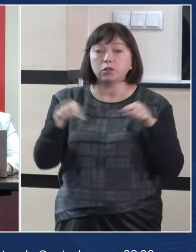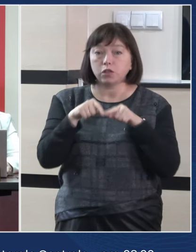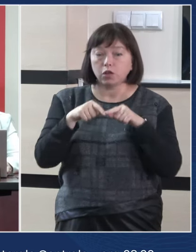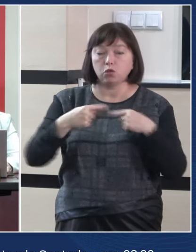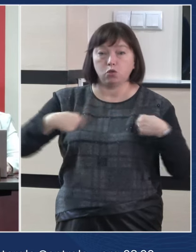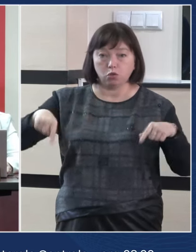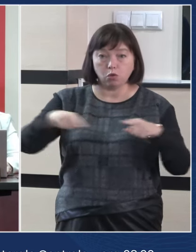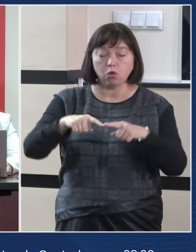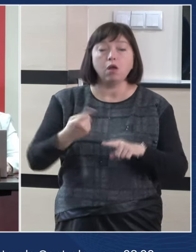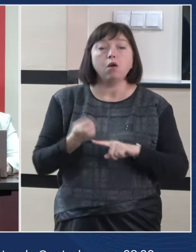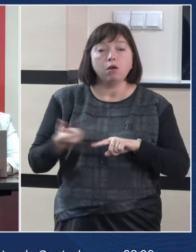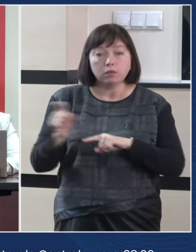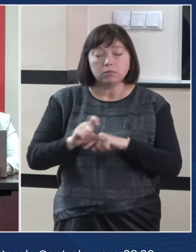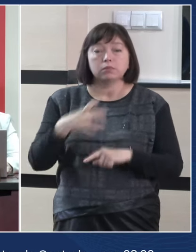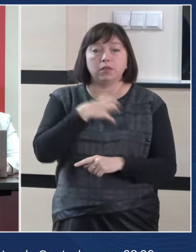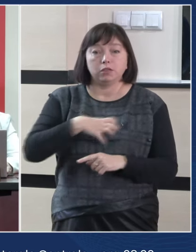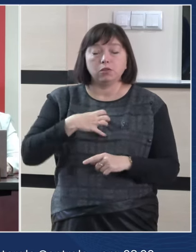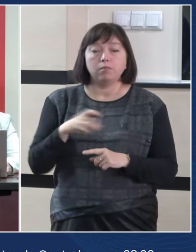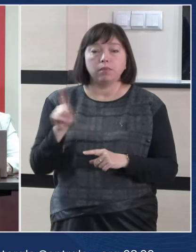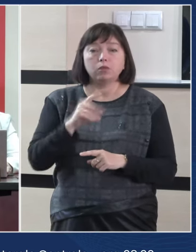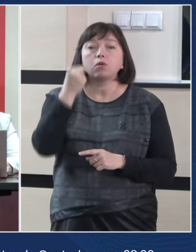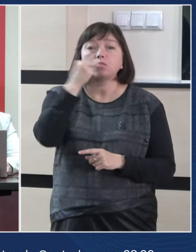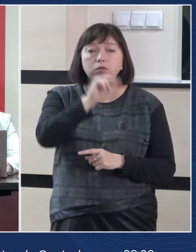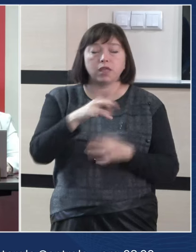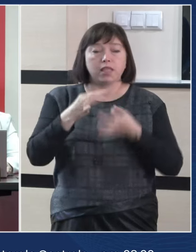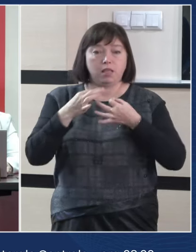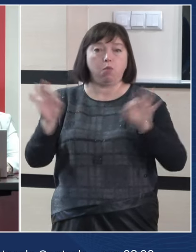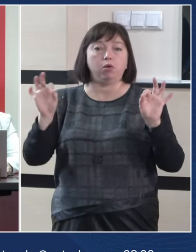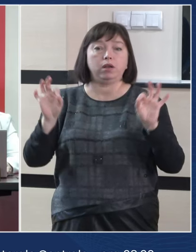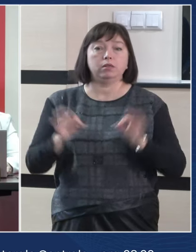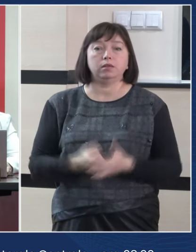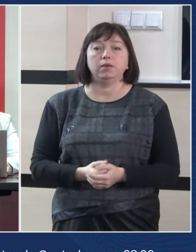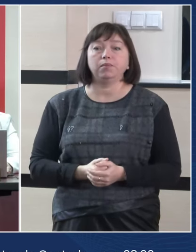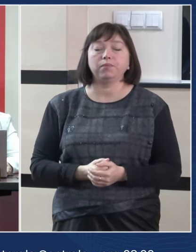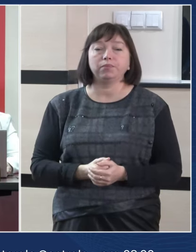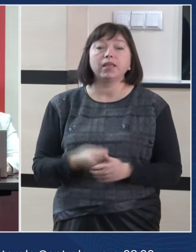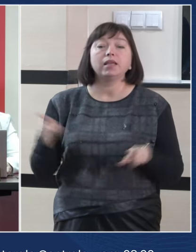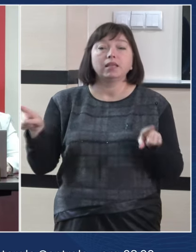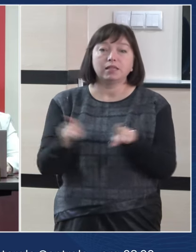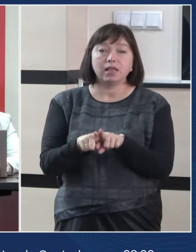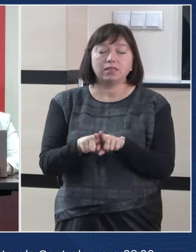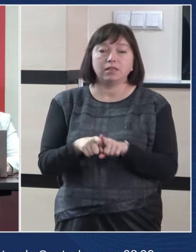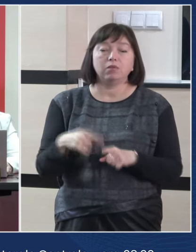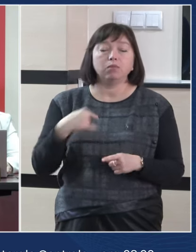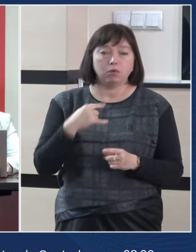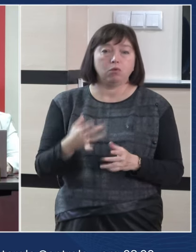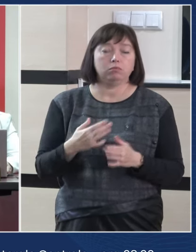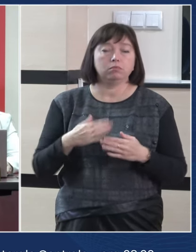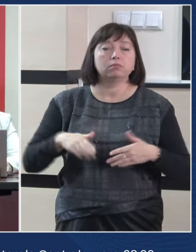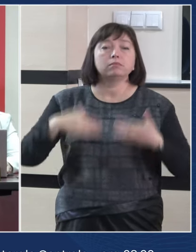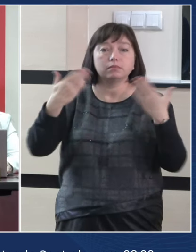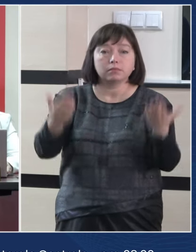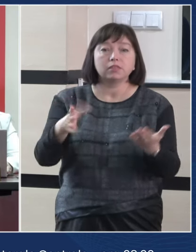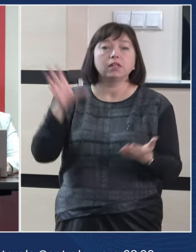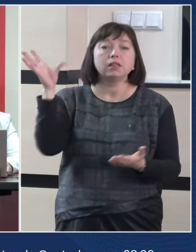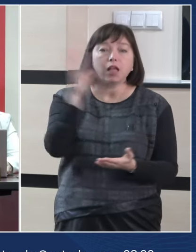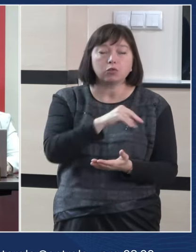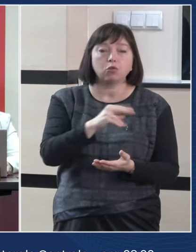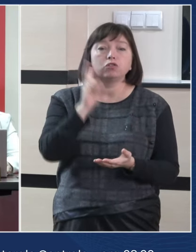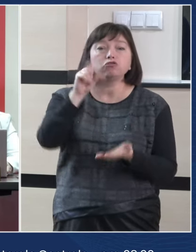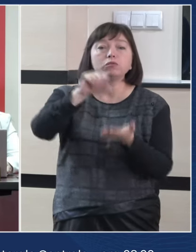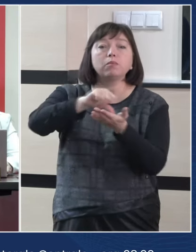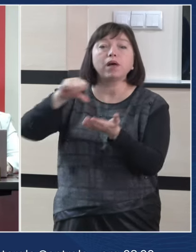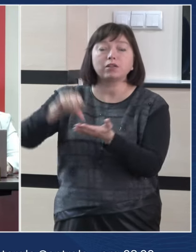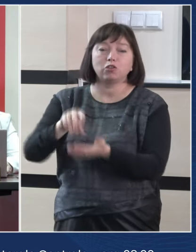este esențială pentru consolidarea democrației. De asemenea, fac apel la toți actorii